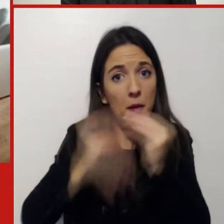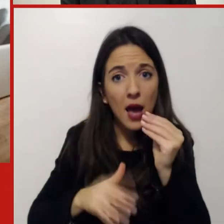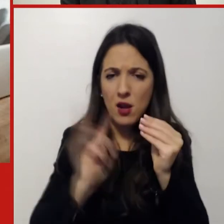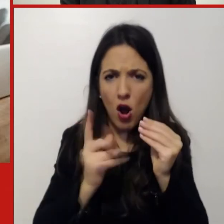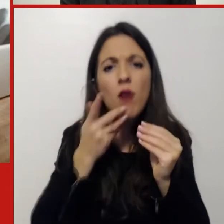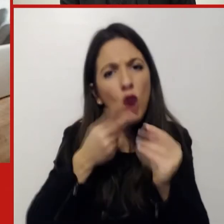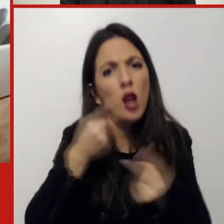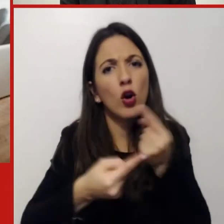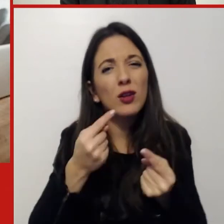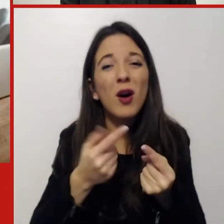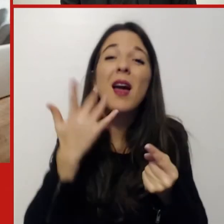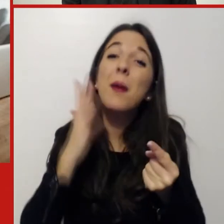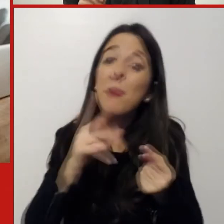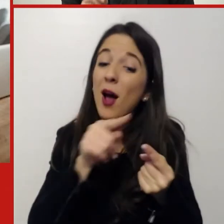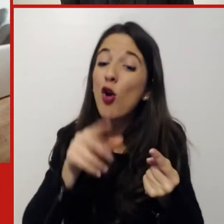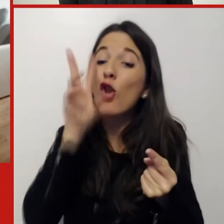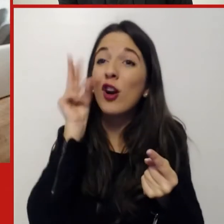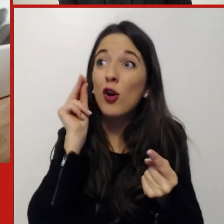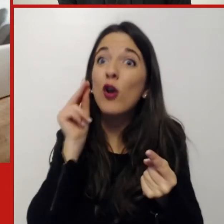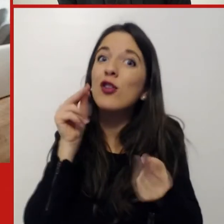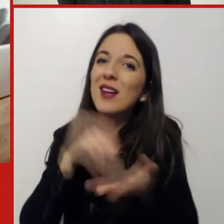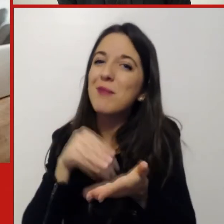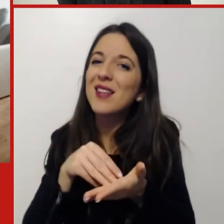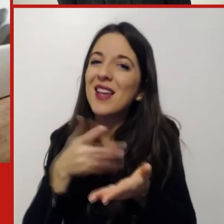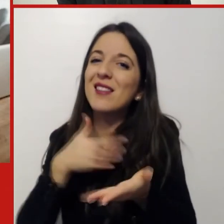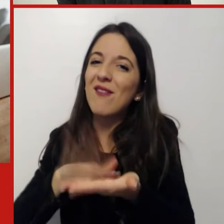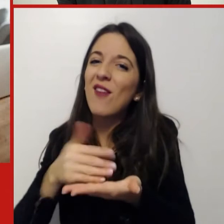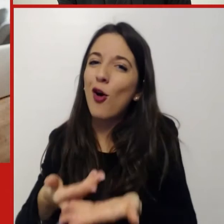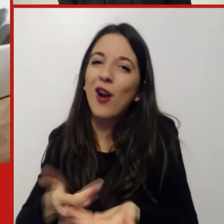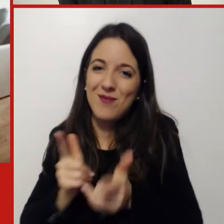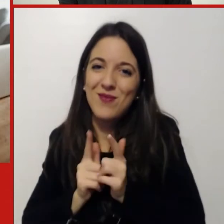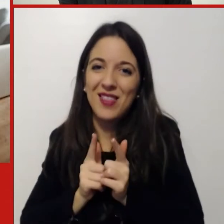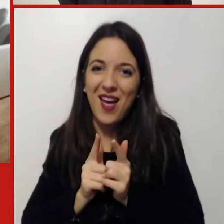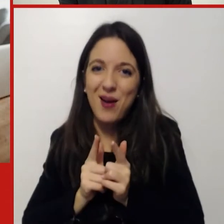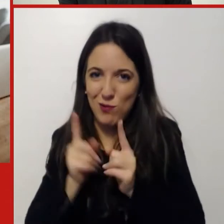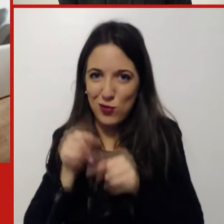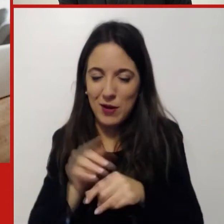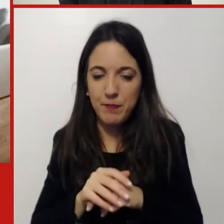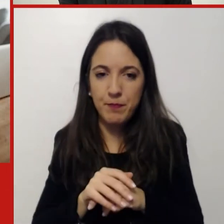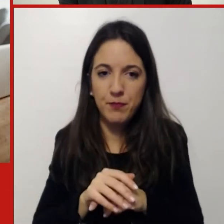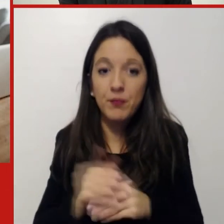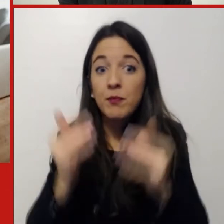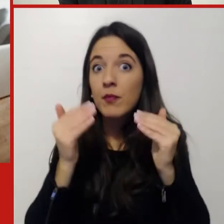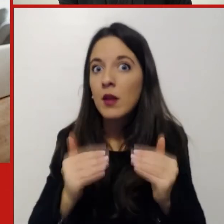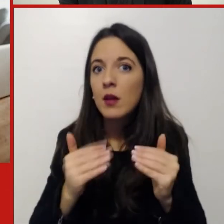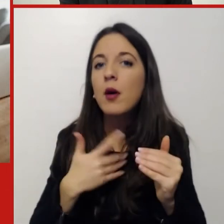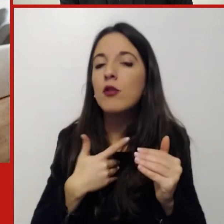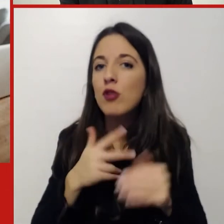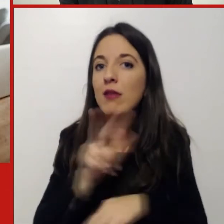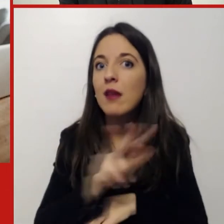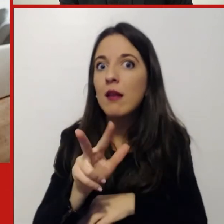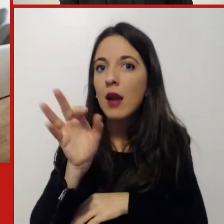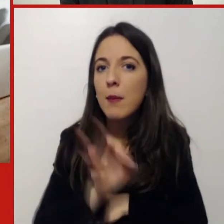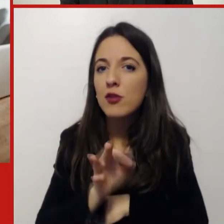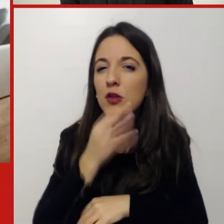della relazione in presenza. Poi c'è un fenomeno non trascurabile cioè un lavoratore su tre che